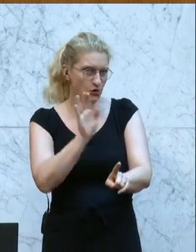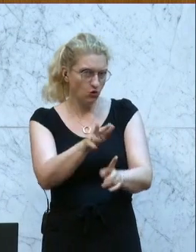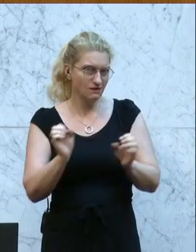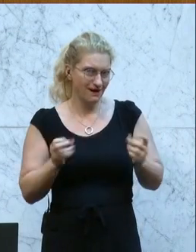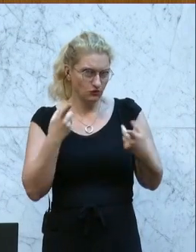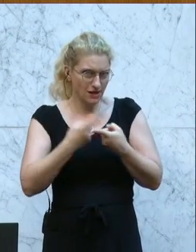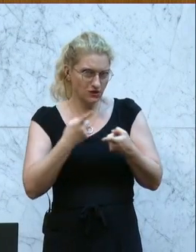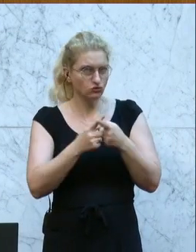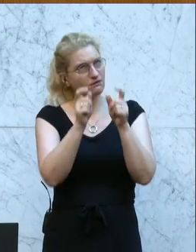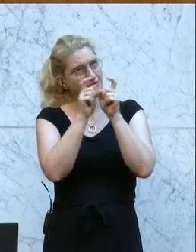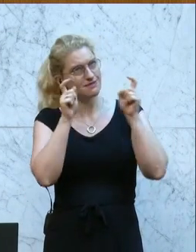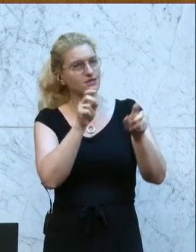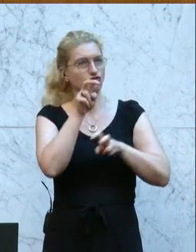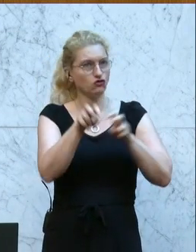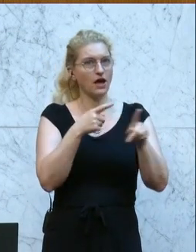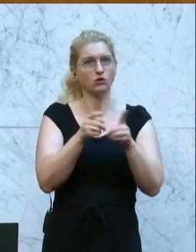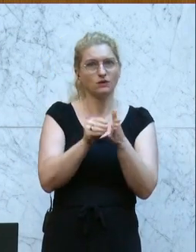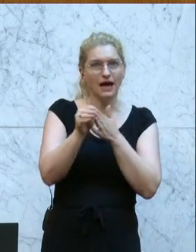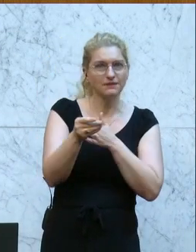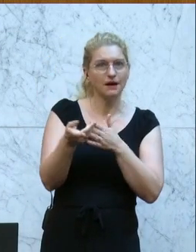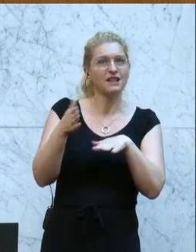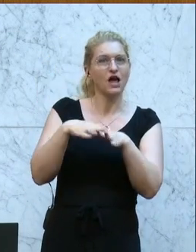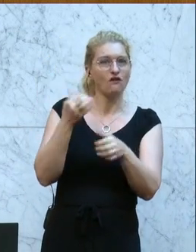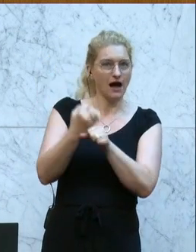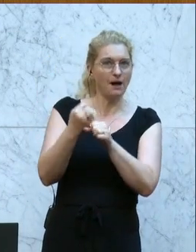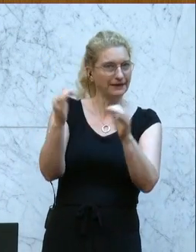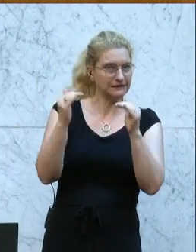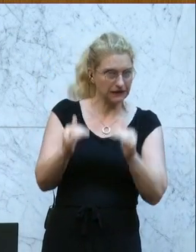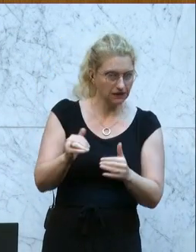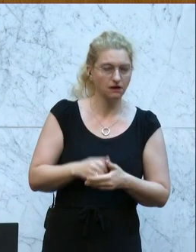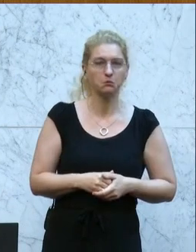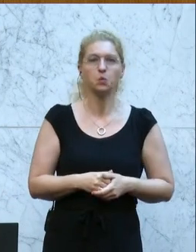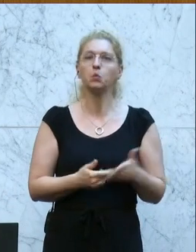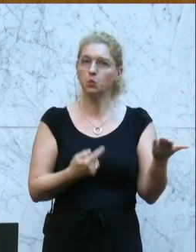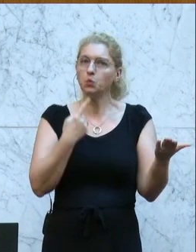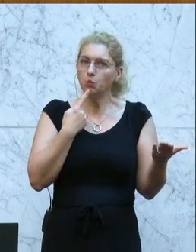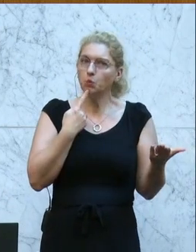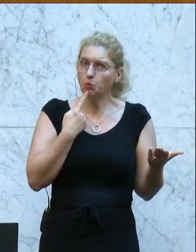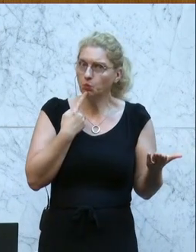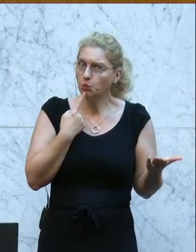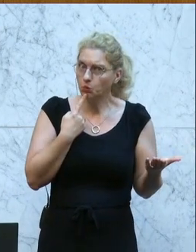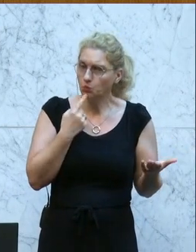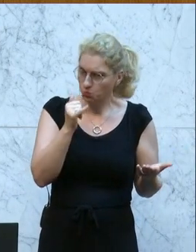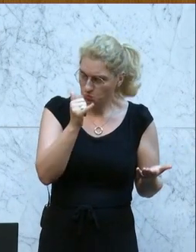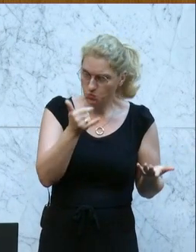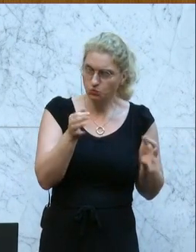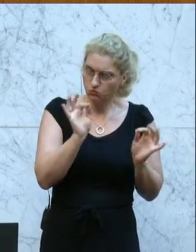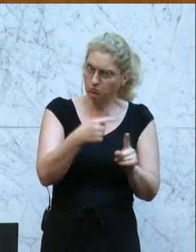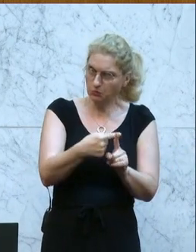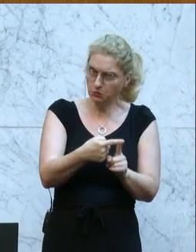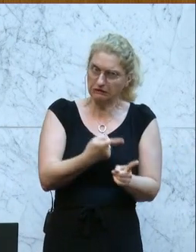Titel Steuern und Abgaben auf Arbeit senken. Grundsätzlich begrüßenswert, soweit schenke ich euch das, liebe NEOS.